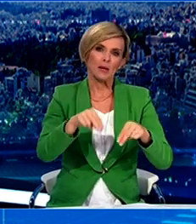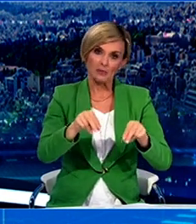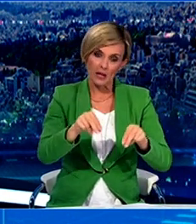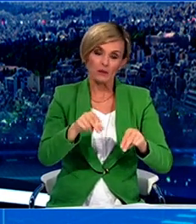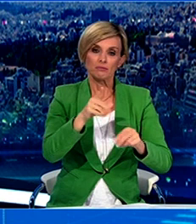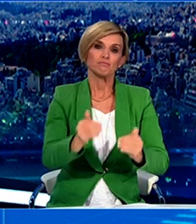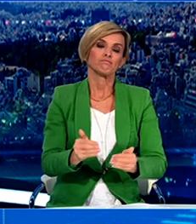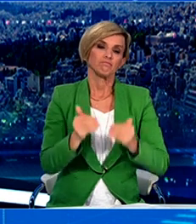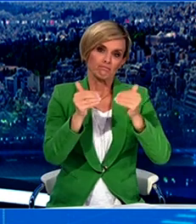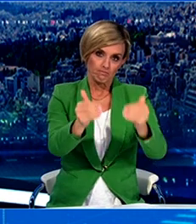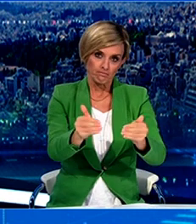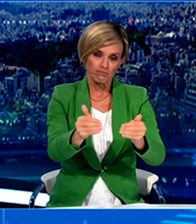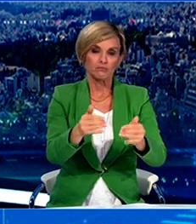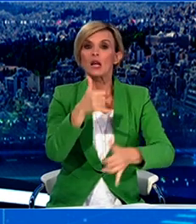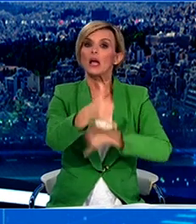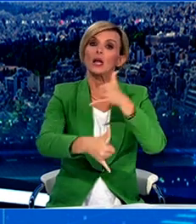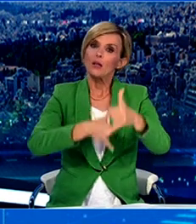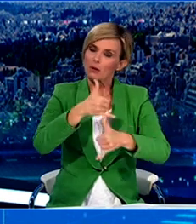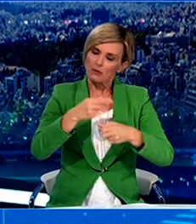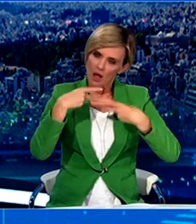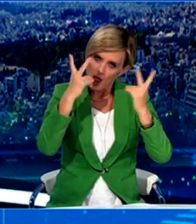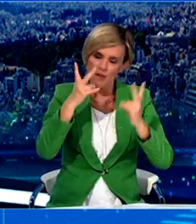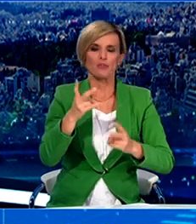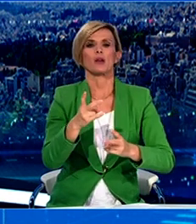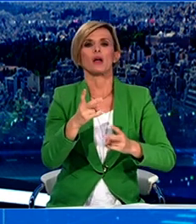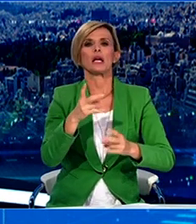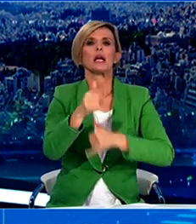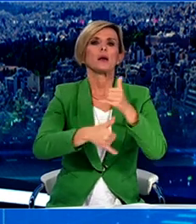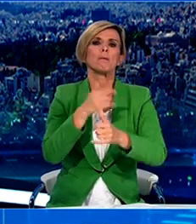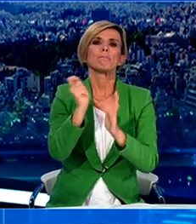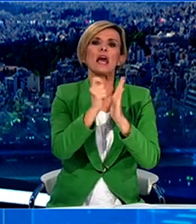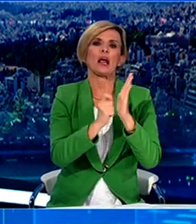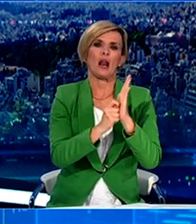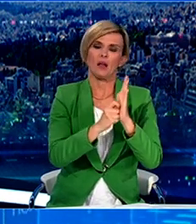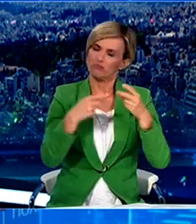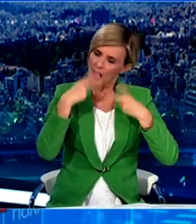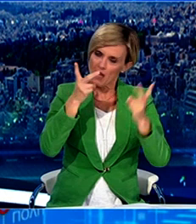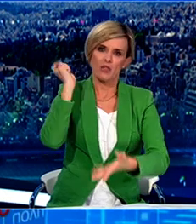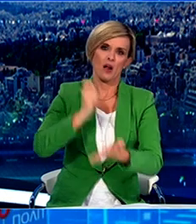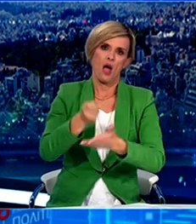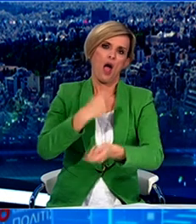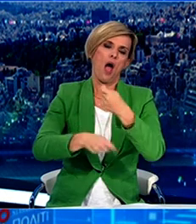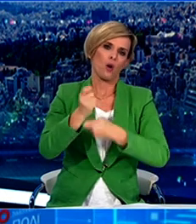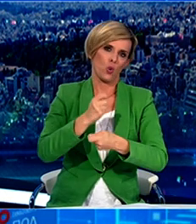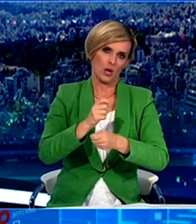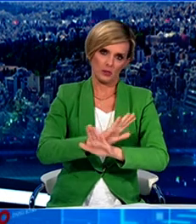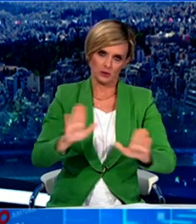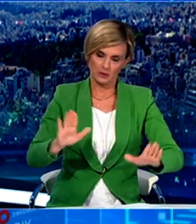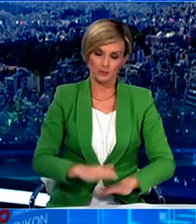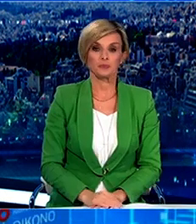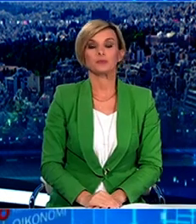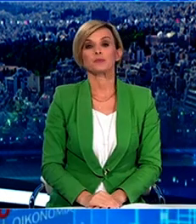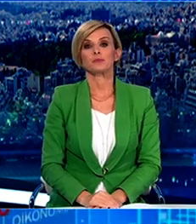αναστολής εξαιρούνται οι υπηρεσίες ηλεκτρονικού εμπορίου ή τηλεφωνικού εμπορίου με παράδοση κατοίκων. Η αναστολή λειτουργίας δεν περιλαμβάνει